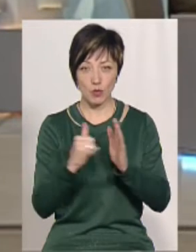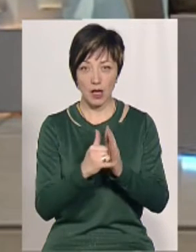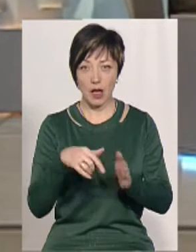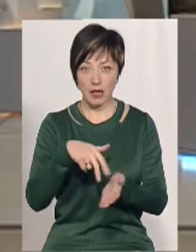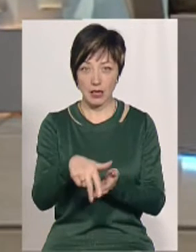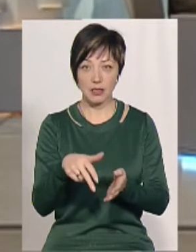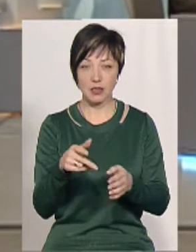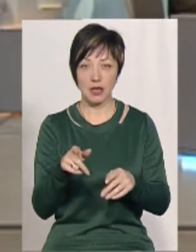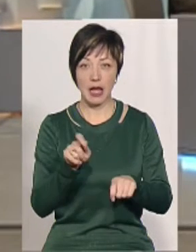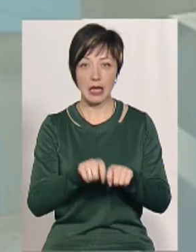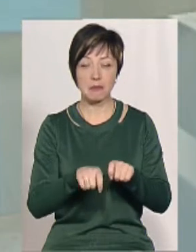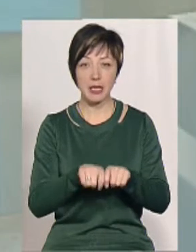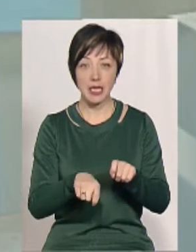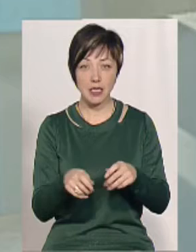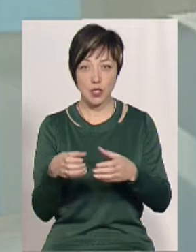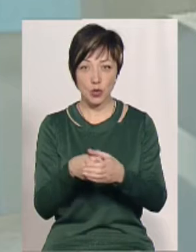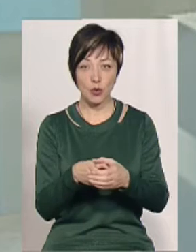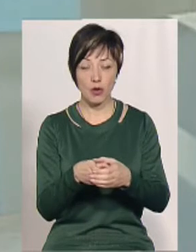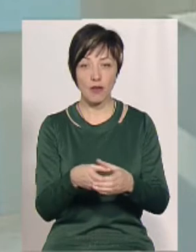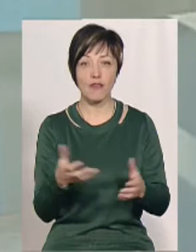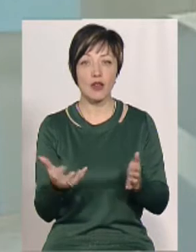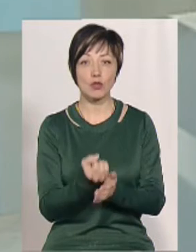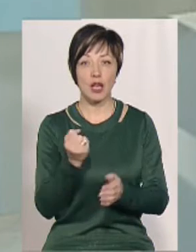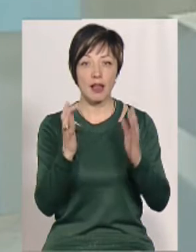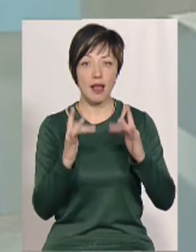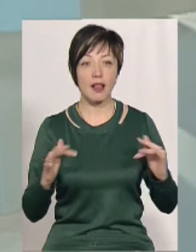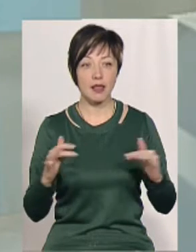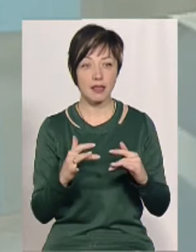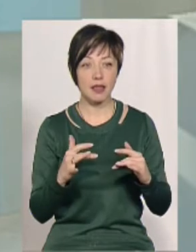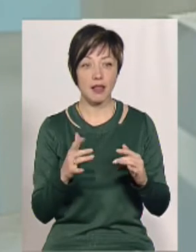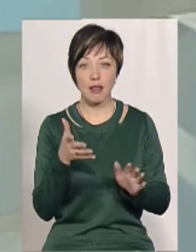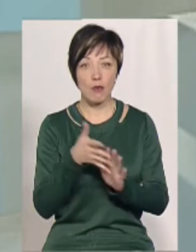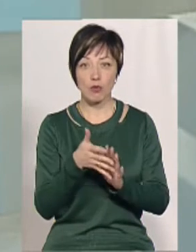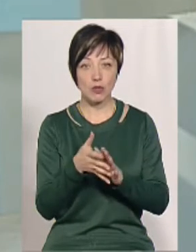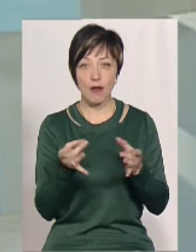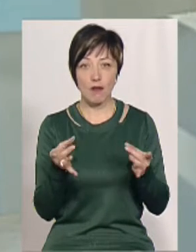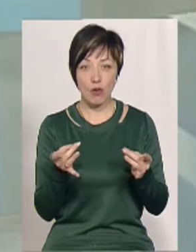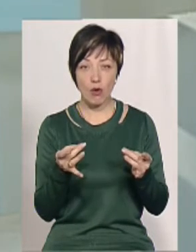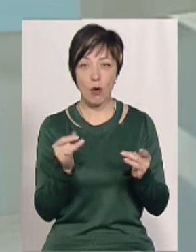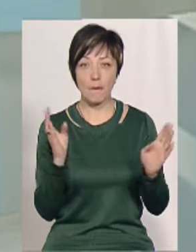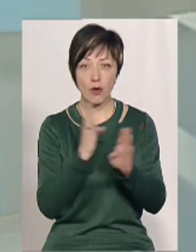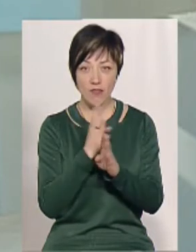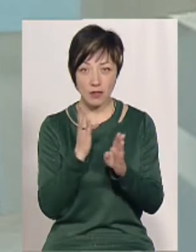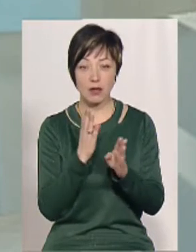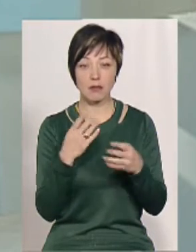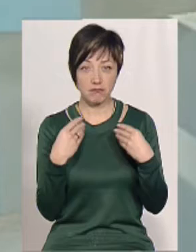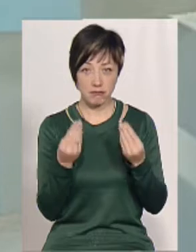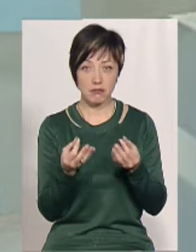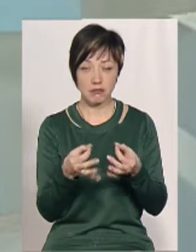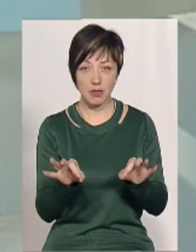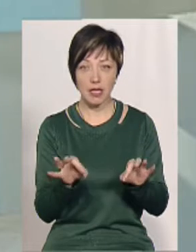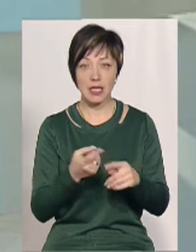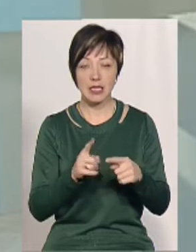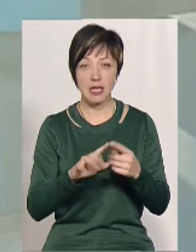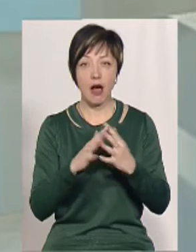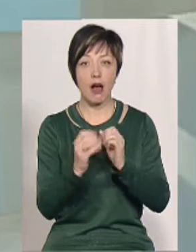йдеш в експедицію, то виручала ялинка, вона не пропускає вологу, а повітря пропускає. І це